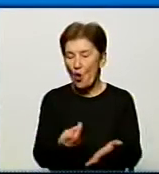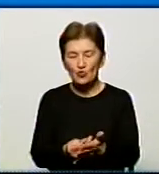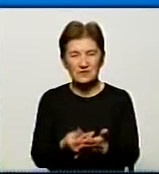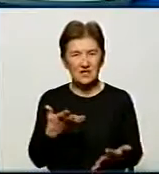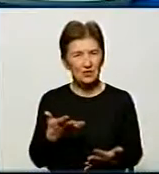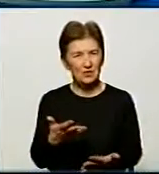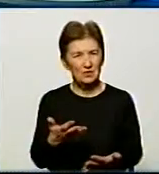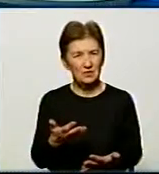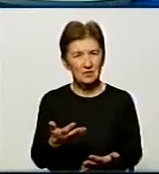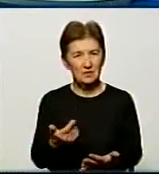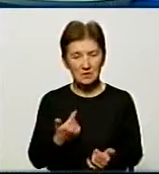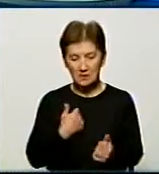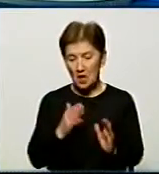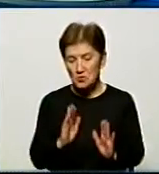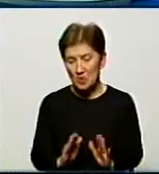Є тільки за.